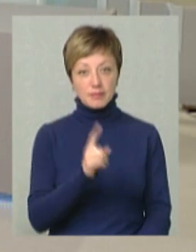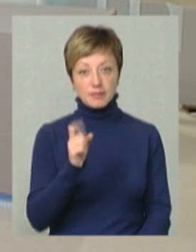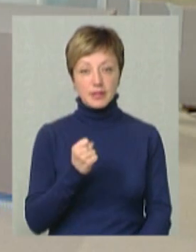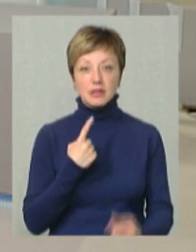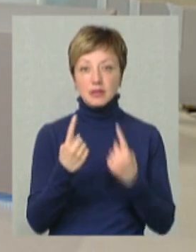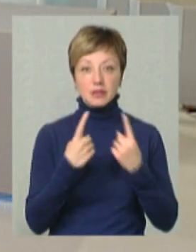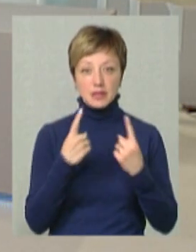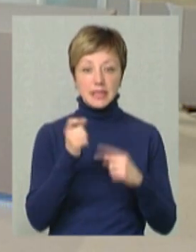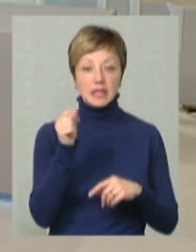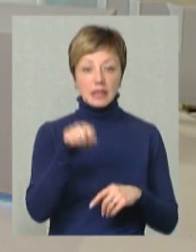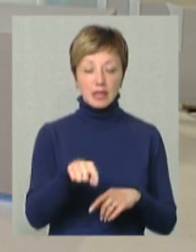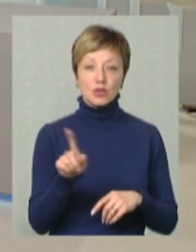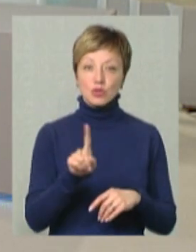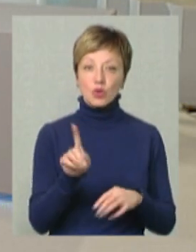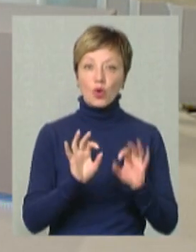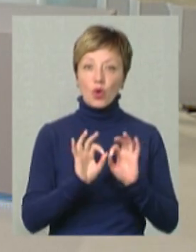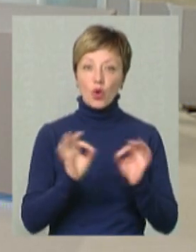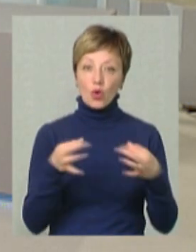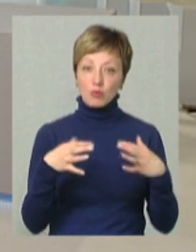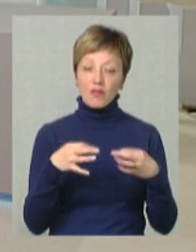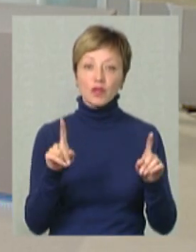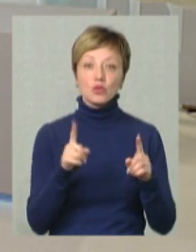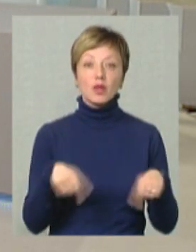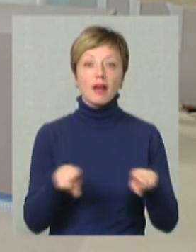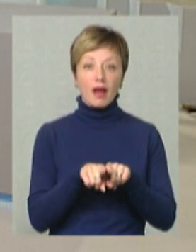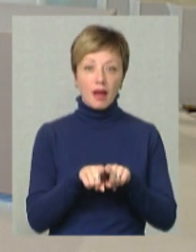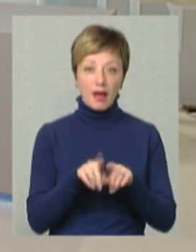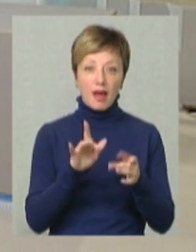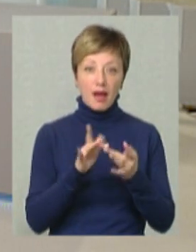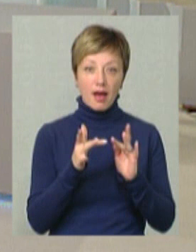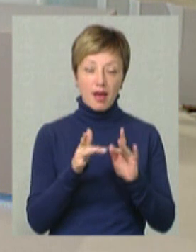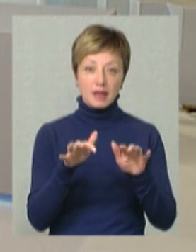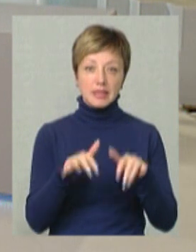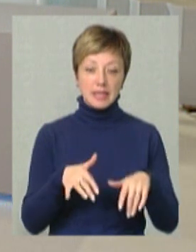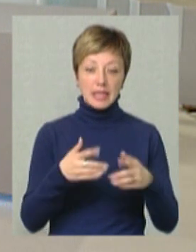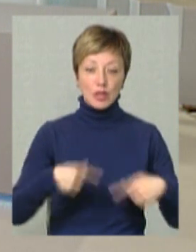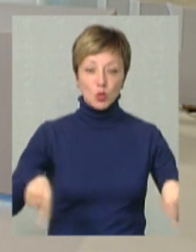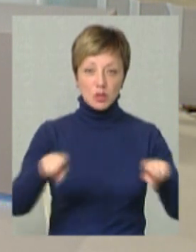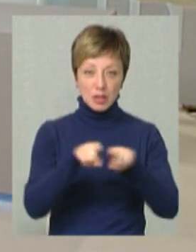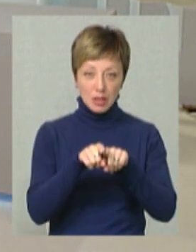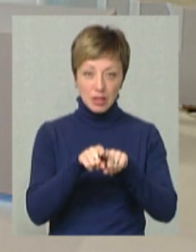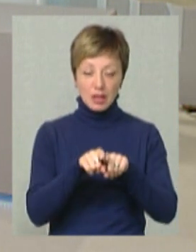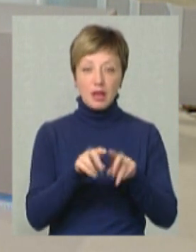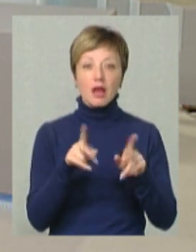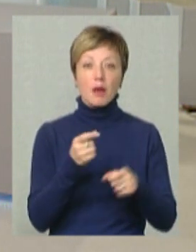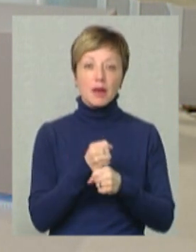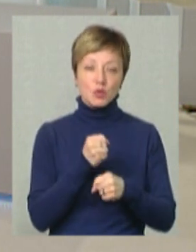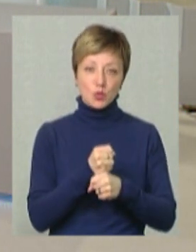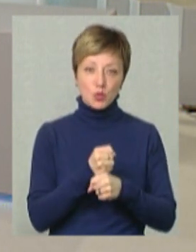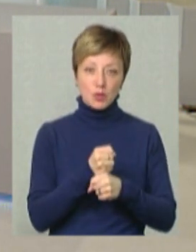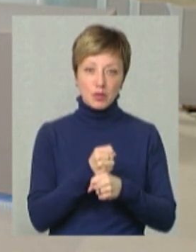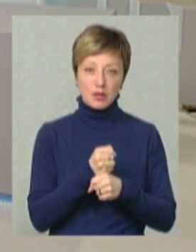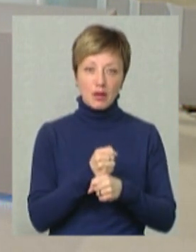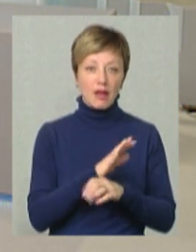розмову, за те, що розповіли нам, що таке IT-індустрія і як вона працює